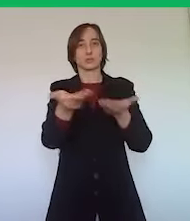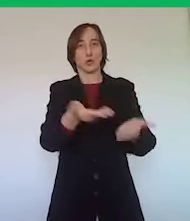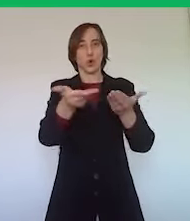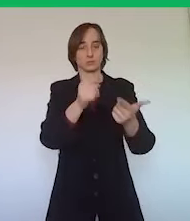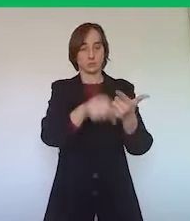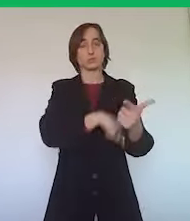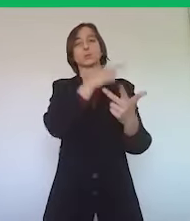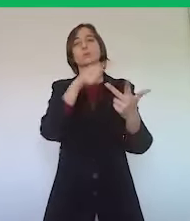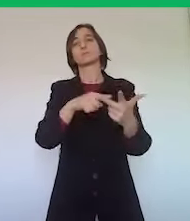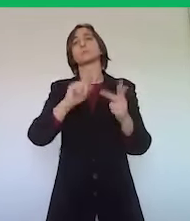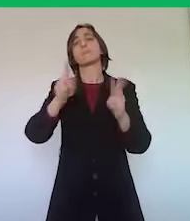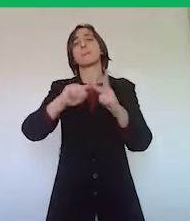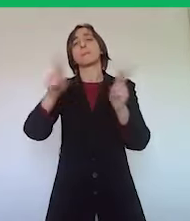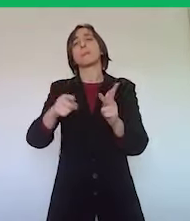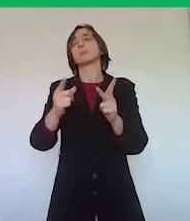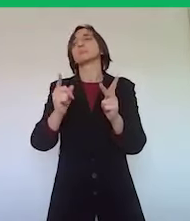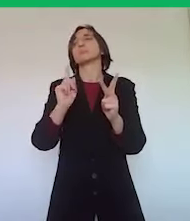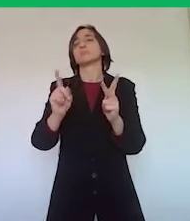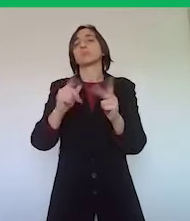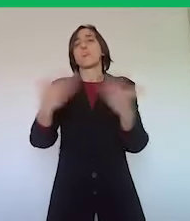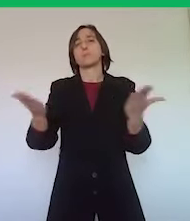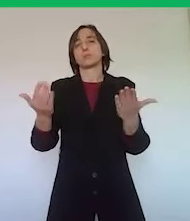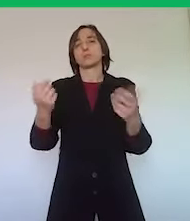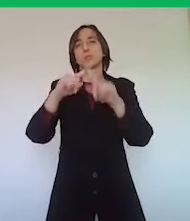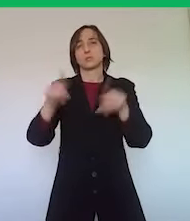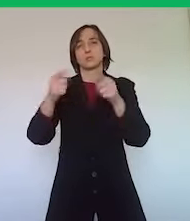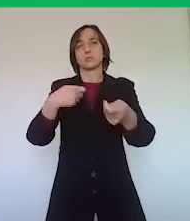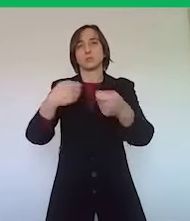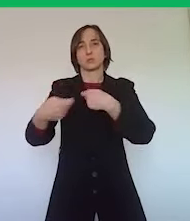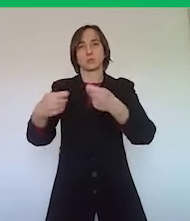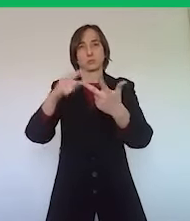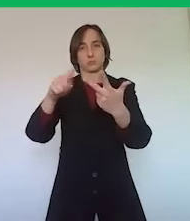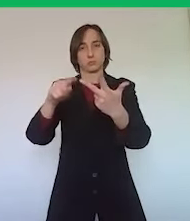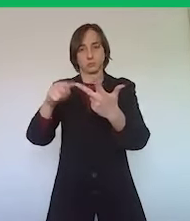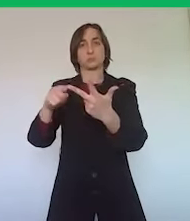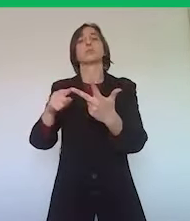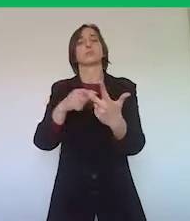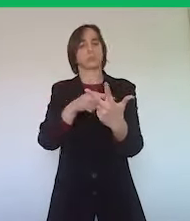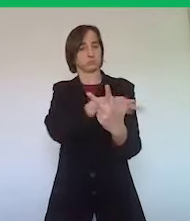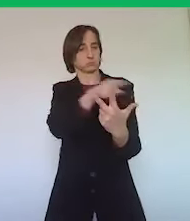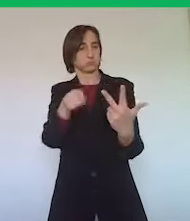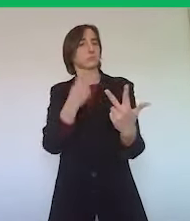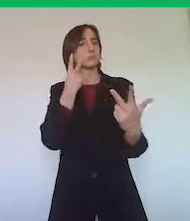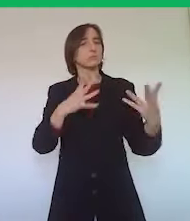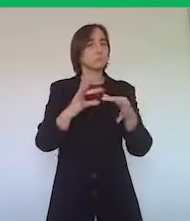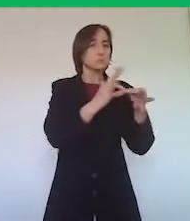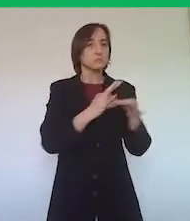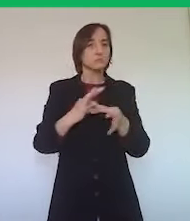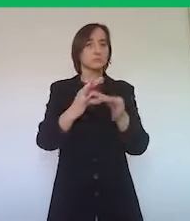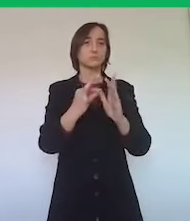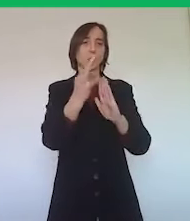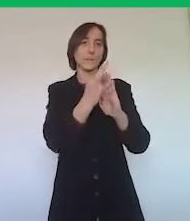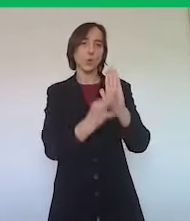con i commercianti e i gestori dei pubblici esercizi per scrivere dei protocolli, dei regolamenti che